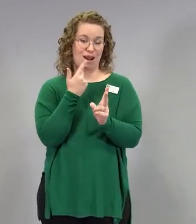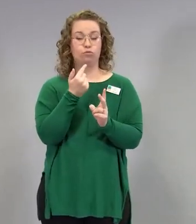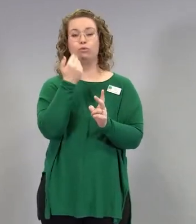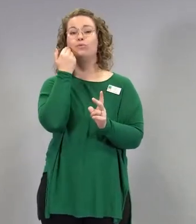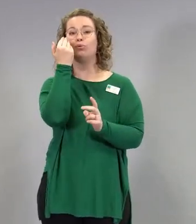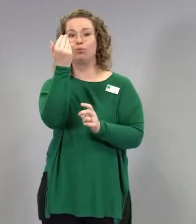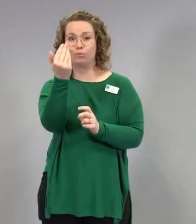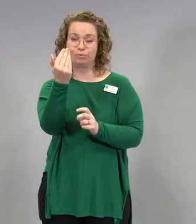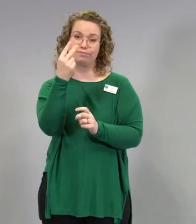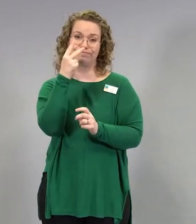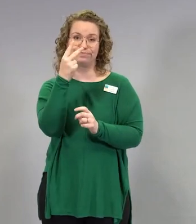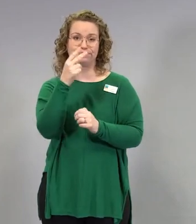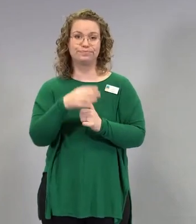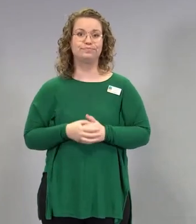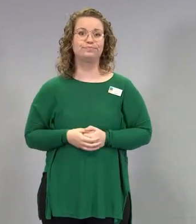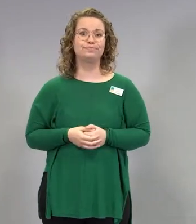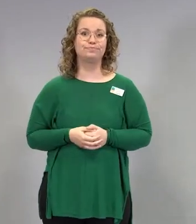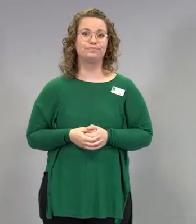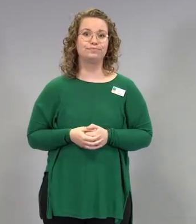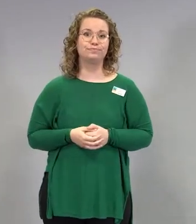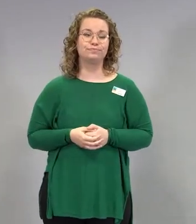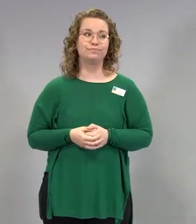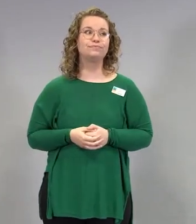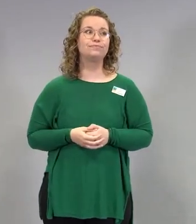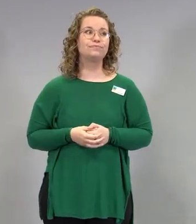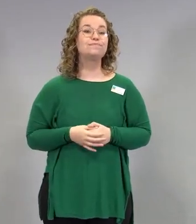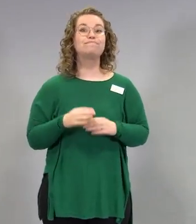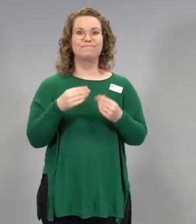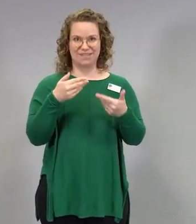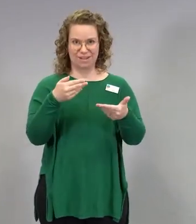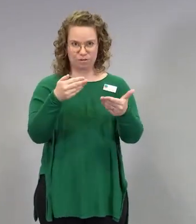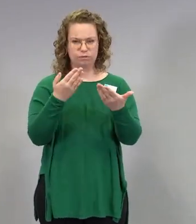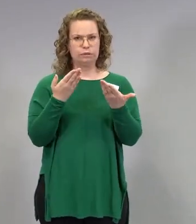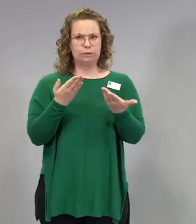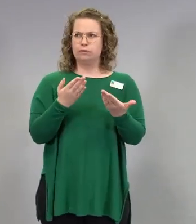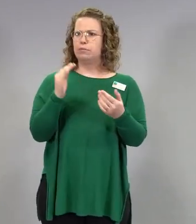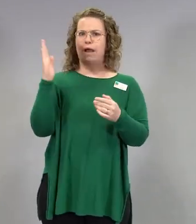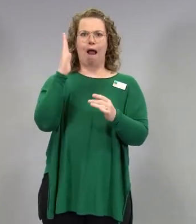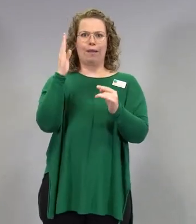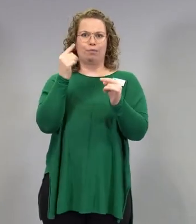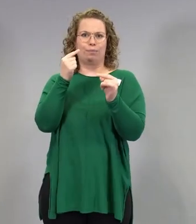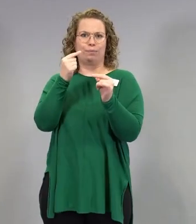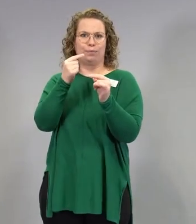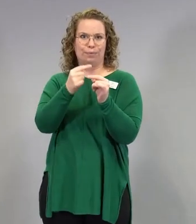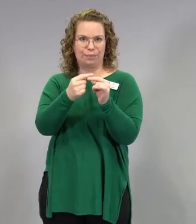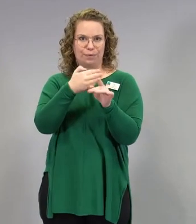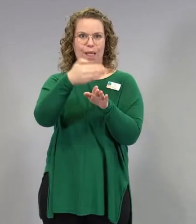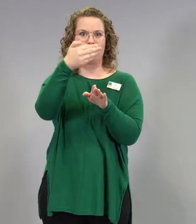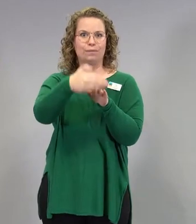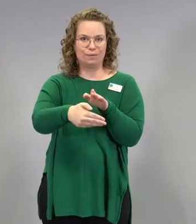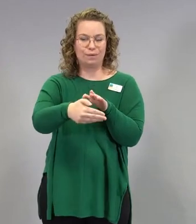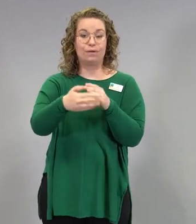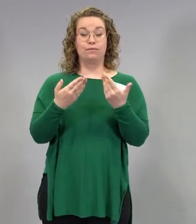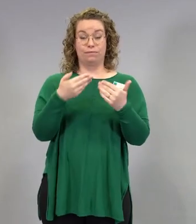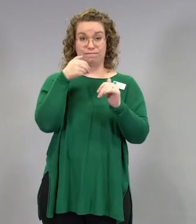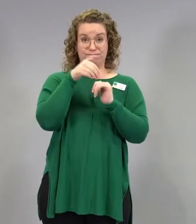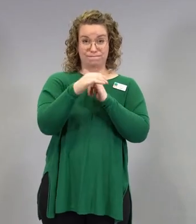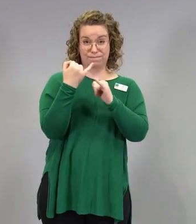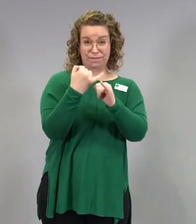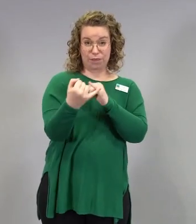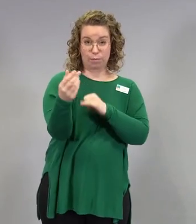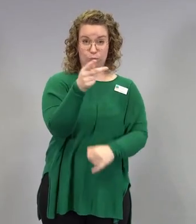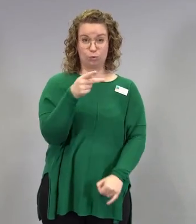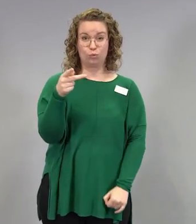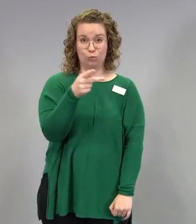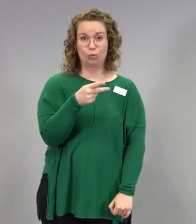miten siinä käy. Kiitos. Meilläkin aika alkaa pikkuhiljaa loppua. Otetaan tähän vielä viimeinen